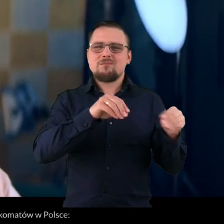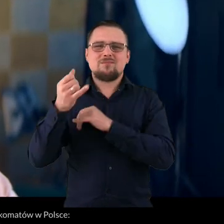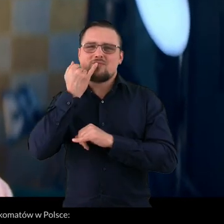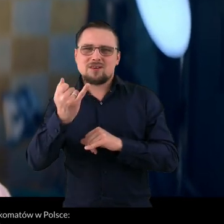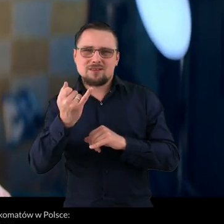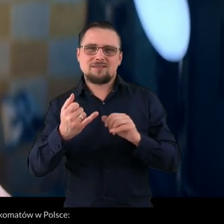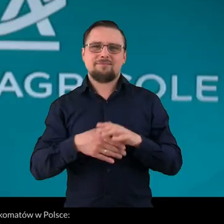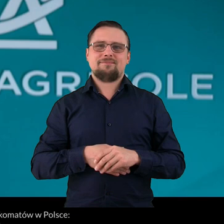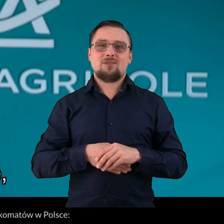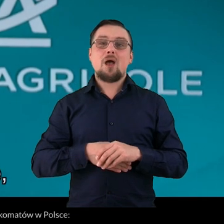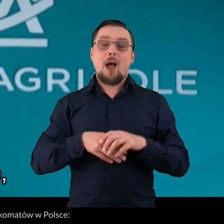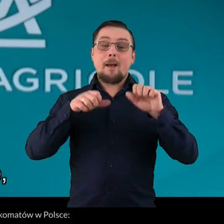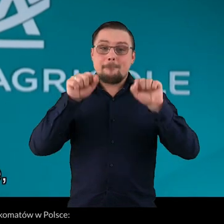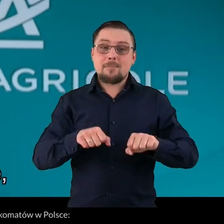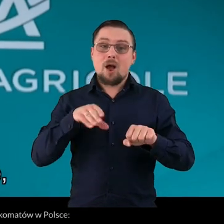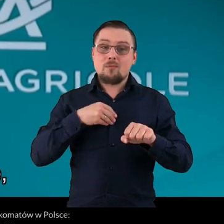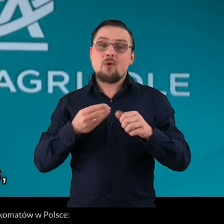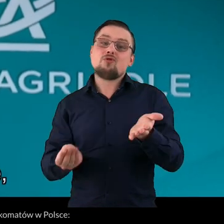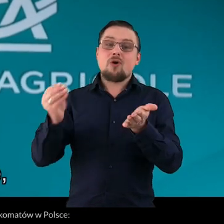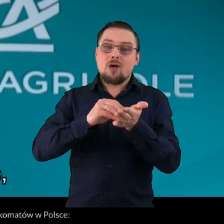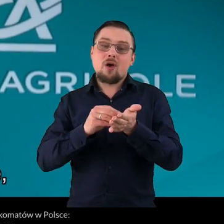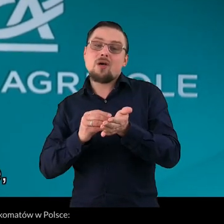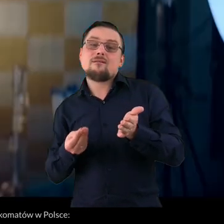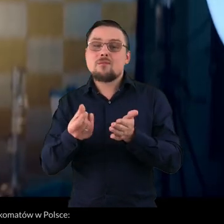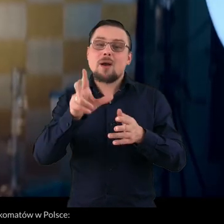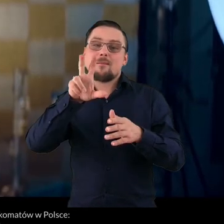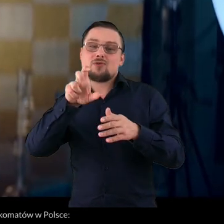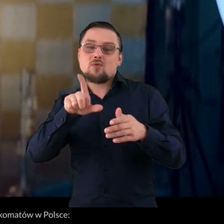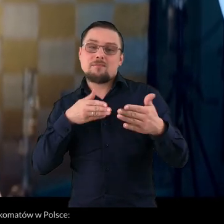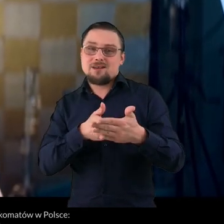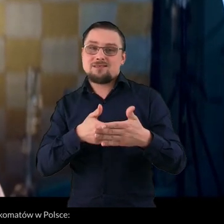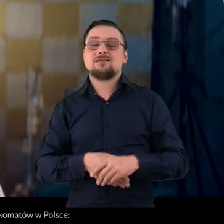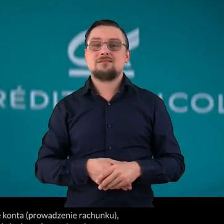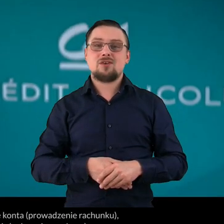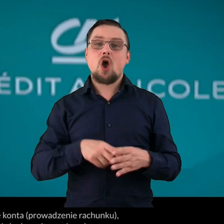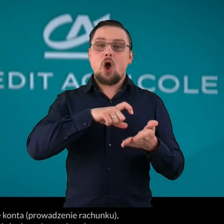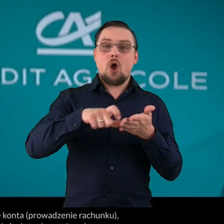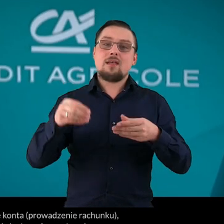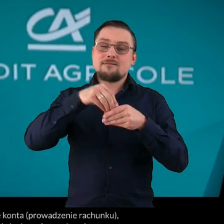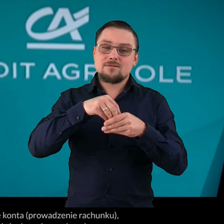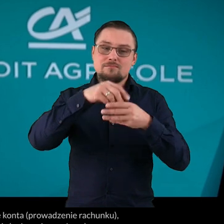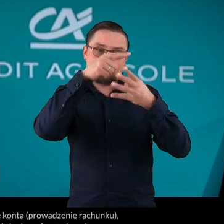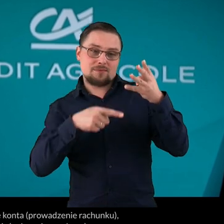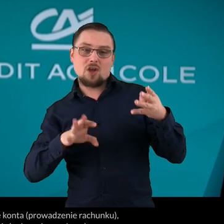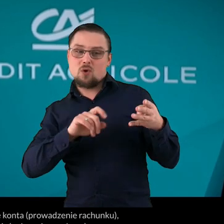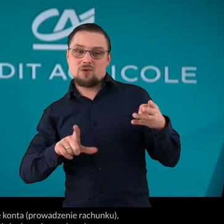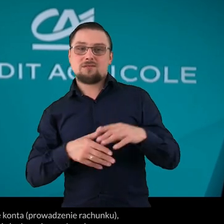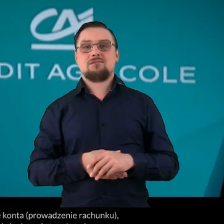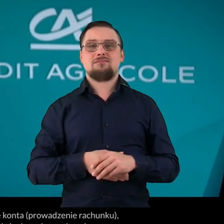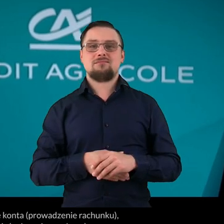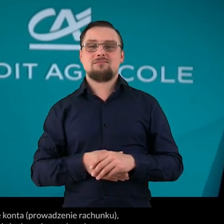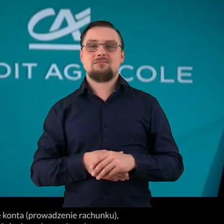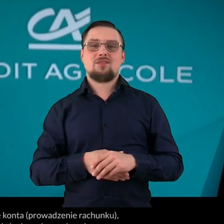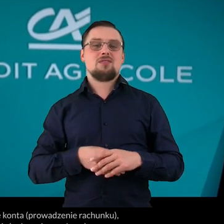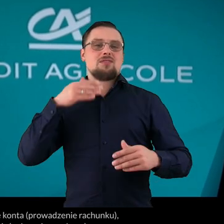Ale po co tak komplikować, skoro przeniesienie konta jest takie proste? A w Krediagricol można dostać nawet 300 złotych premii. I to